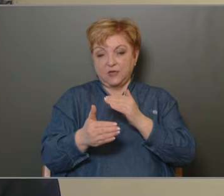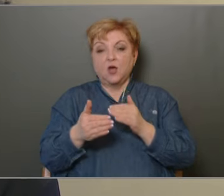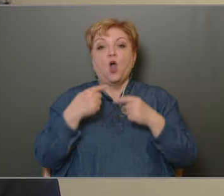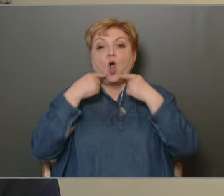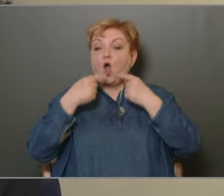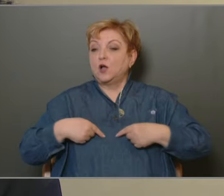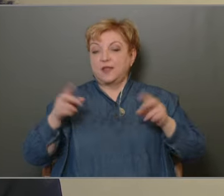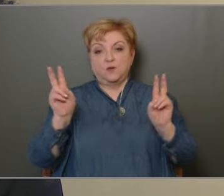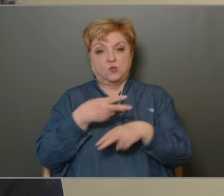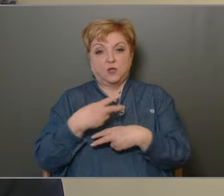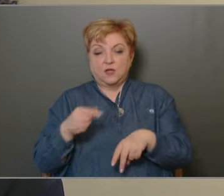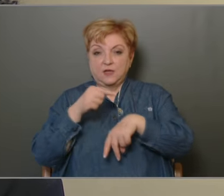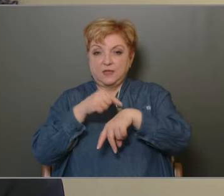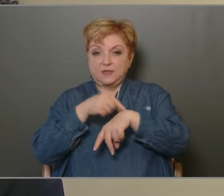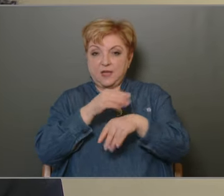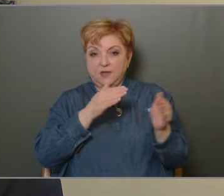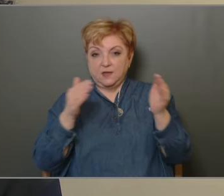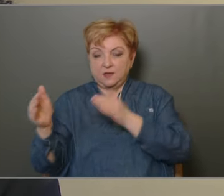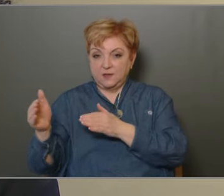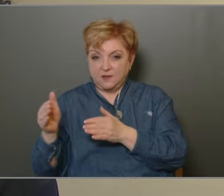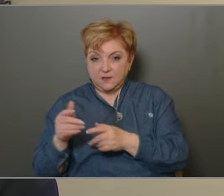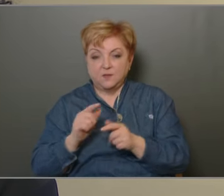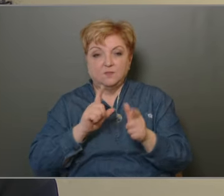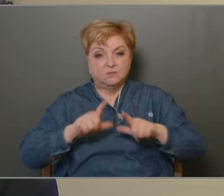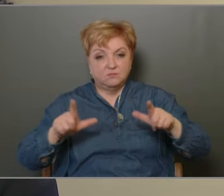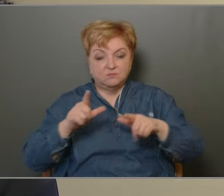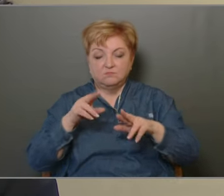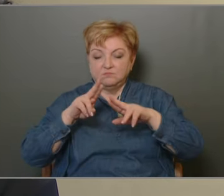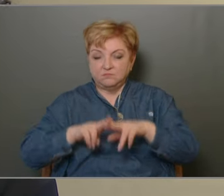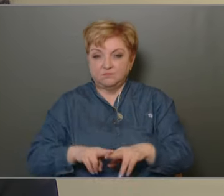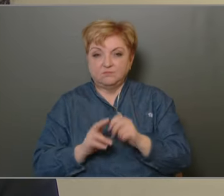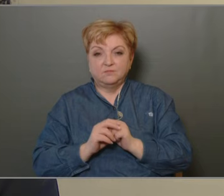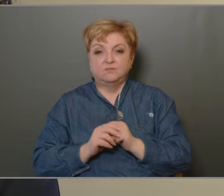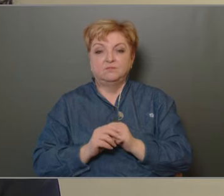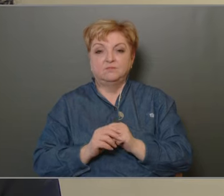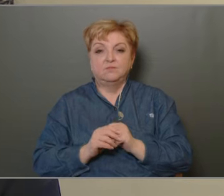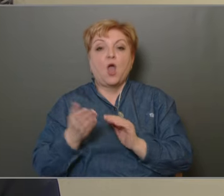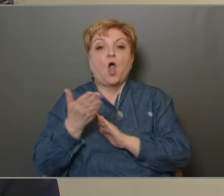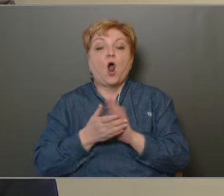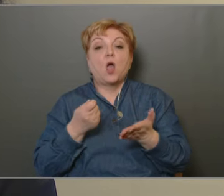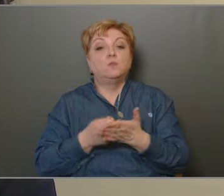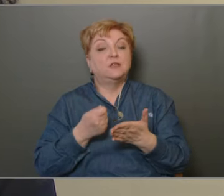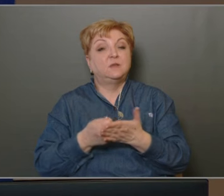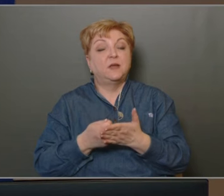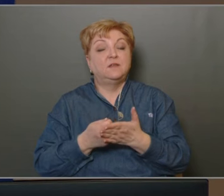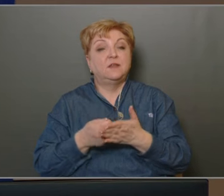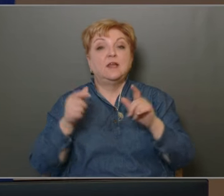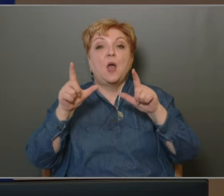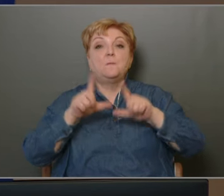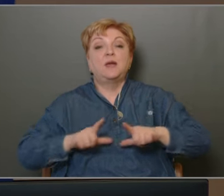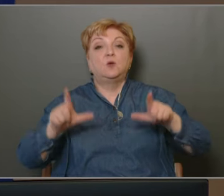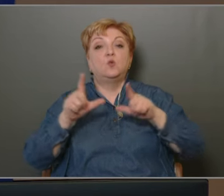idejű szakfizikázott pedagógusi munkakörnyének változatlan meghagyásával. Alapilletményét pedagógusok